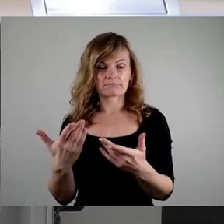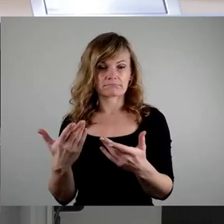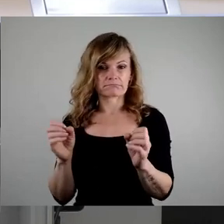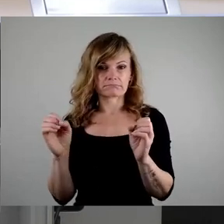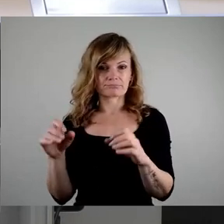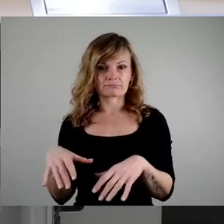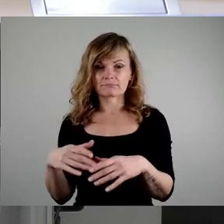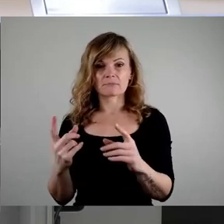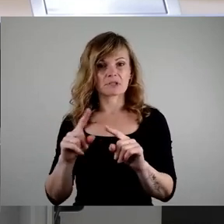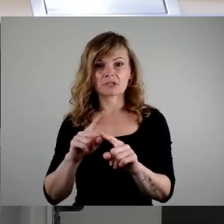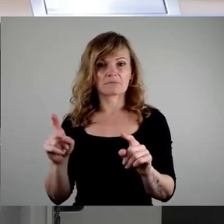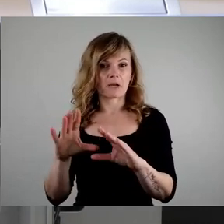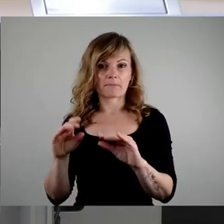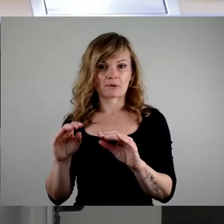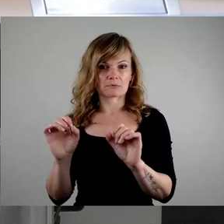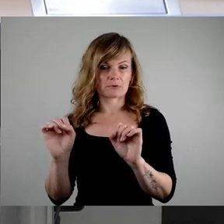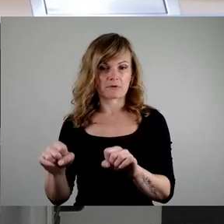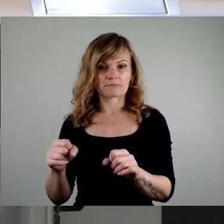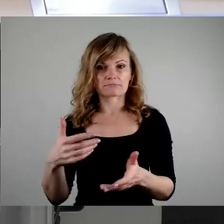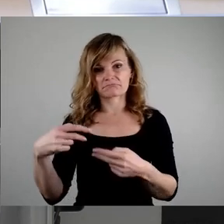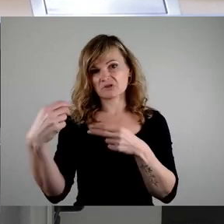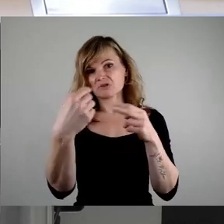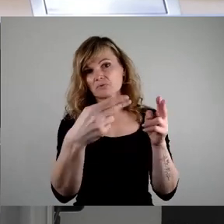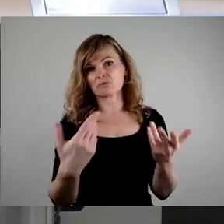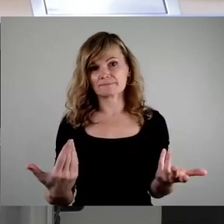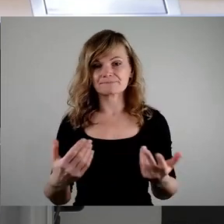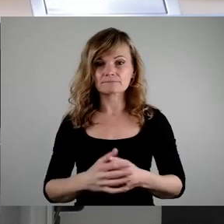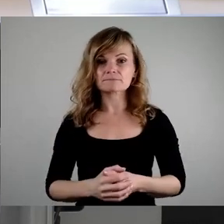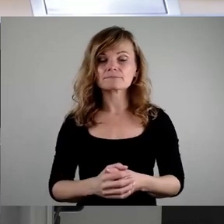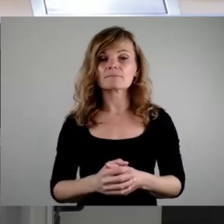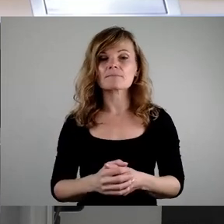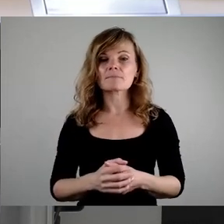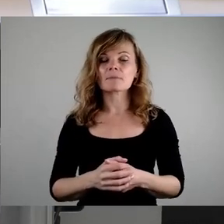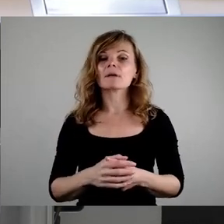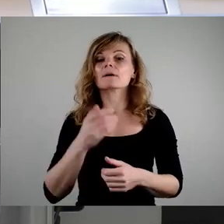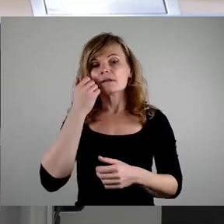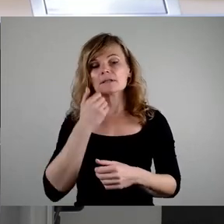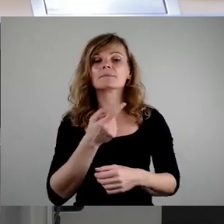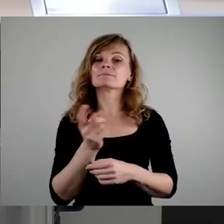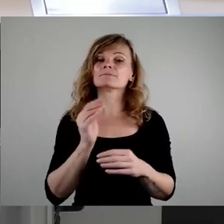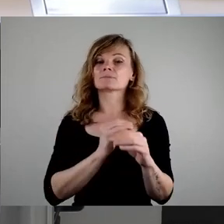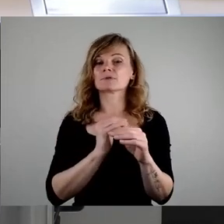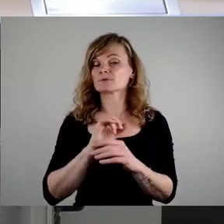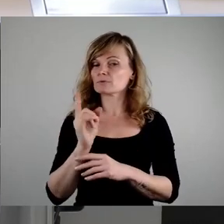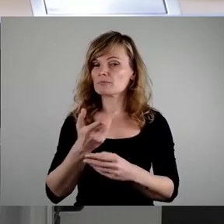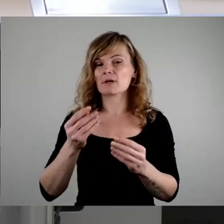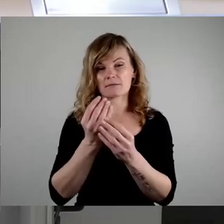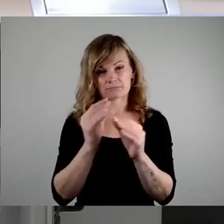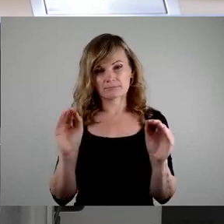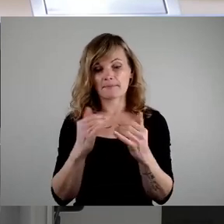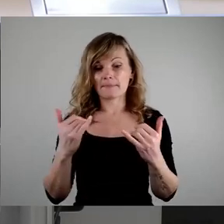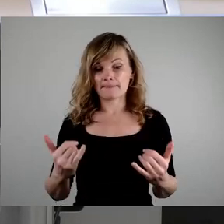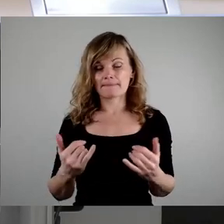Lassen Sie mich, liebe Kolleginnen und Kollegen, noch einmal darauf hinweisen, gerade heute bzw. im Jahre 2024,